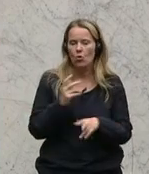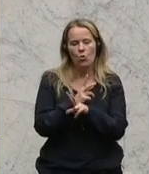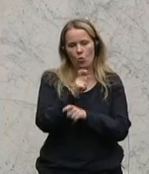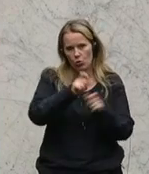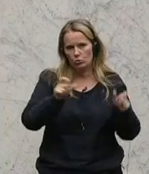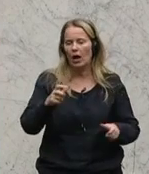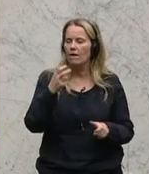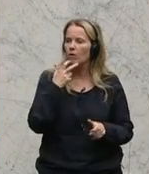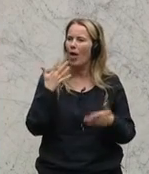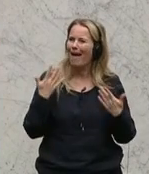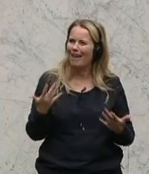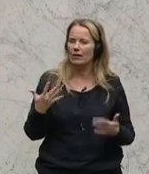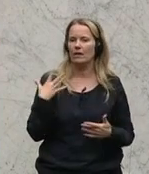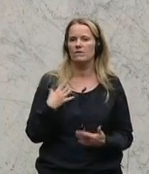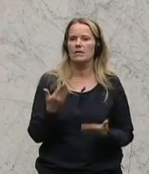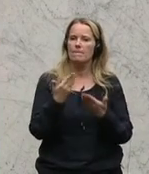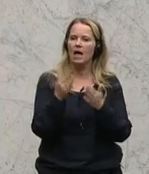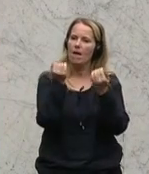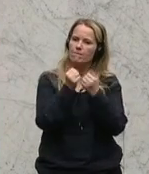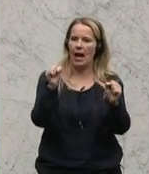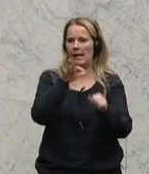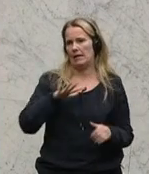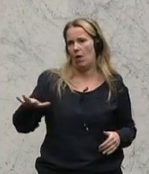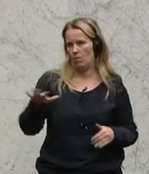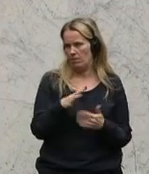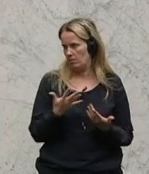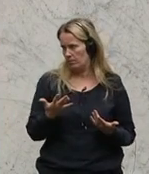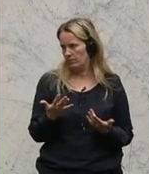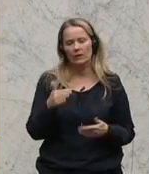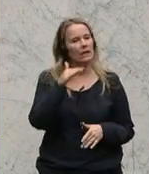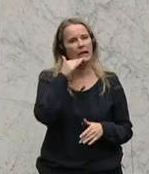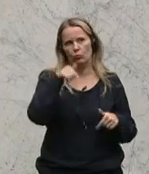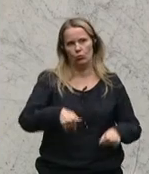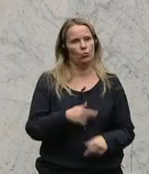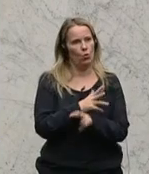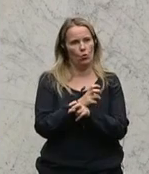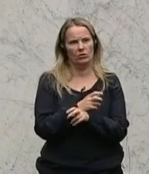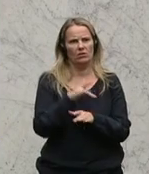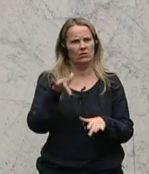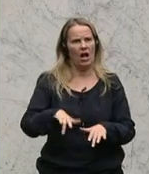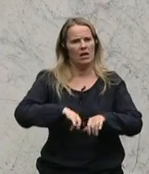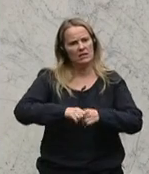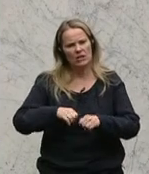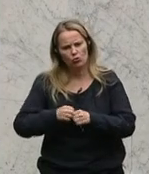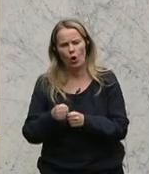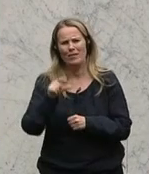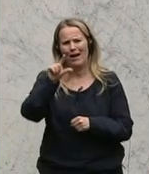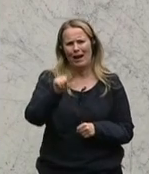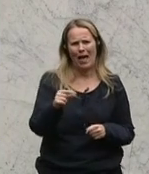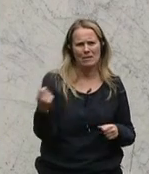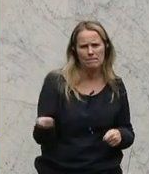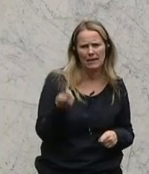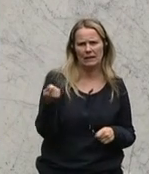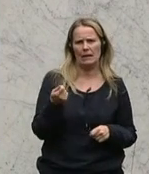wollen endlich wieder mehr Freiraum. Und vor allem haben wir genug in Österreich von der Zerstörung von Kleinbetrieben